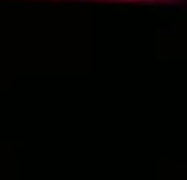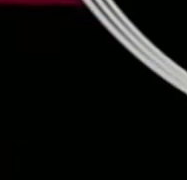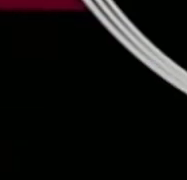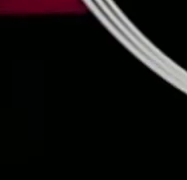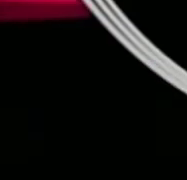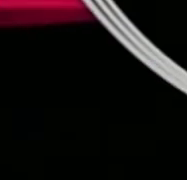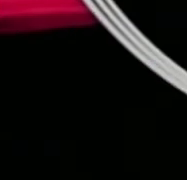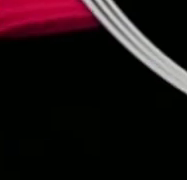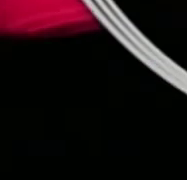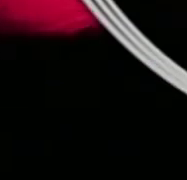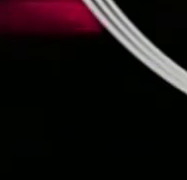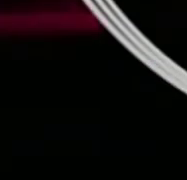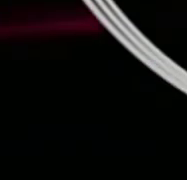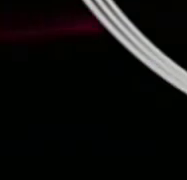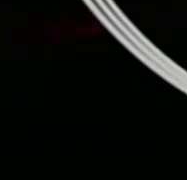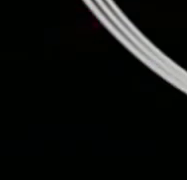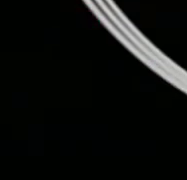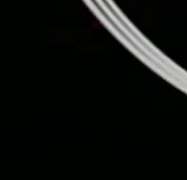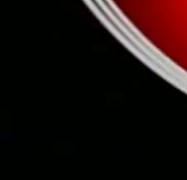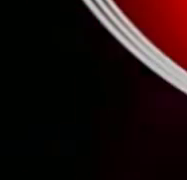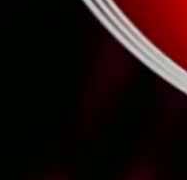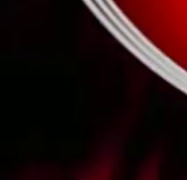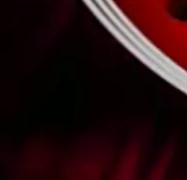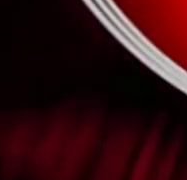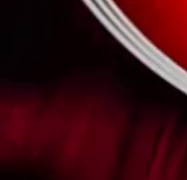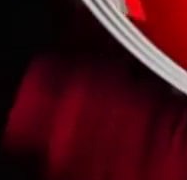होट नियूज एक्स्प्रेश